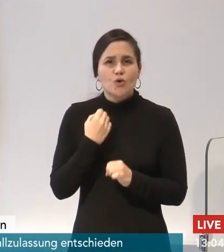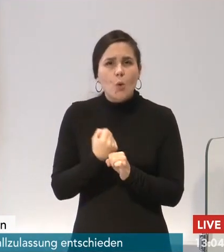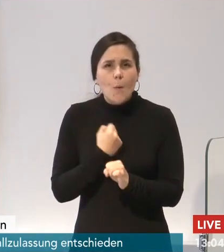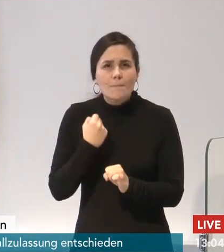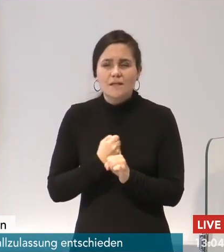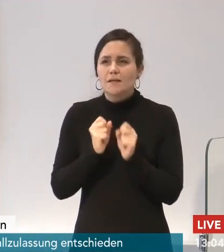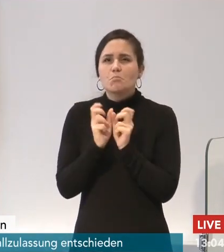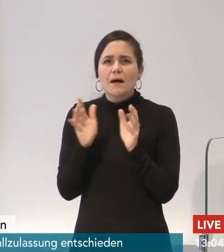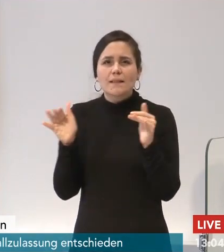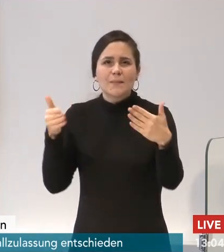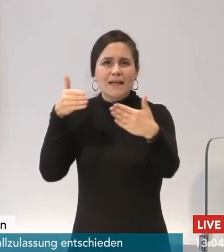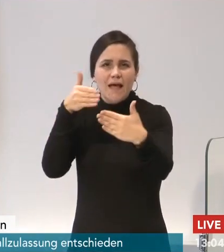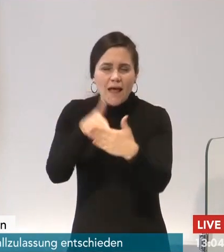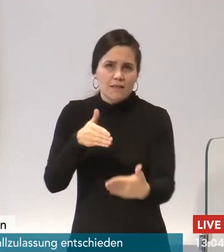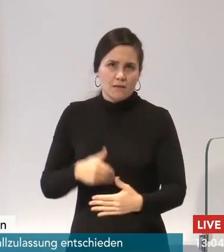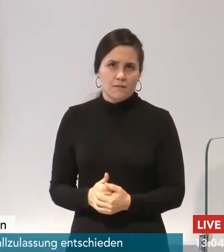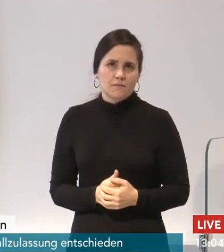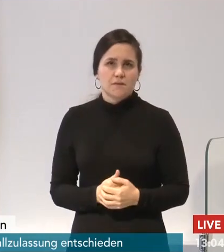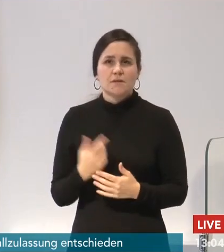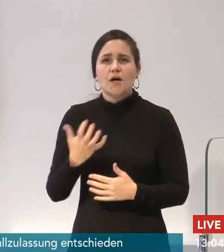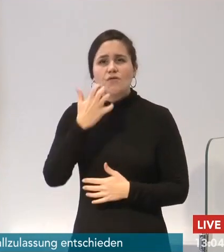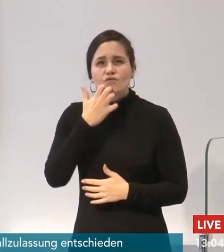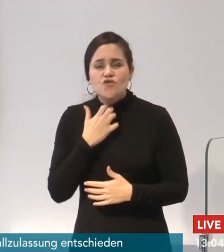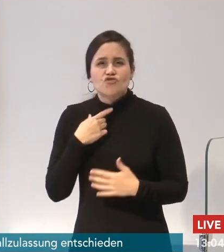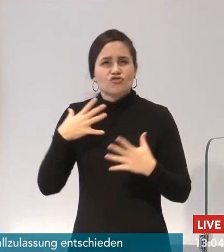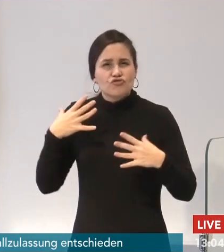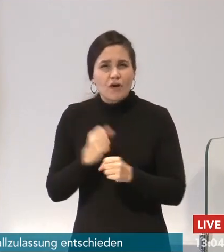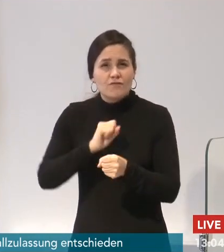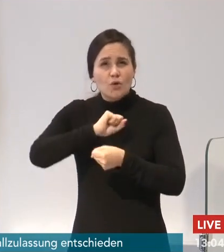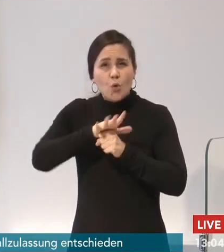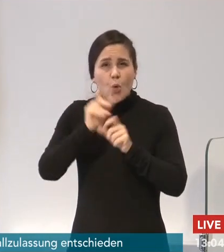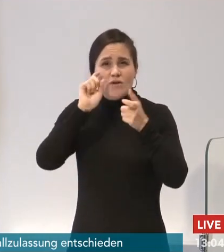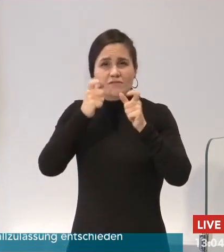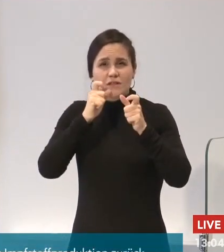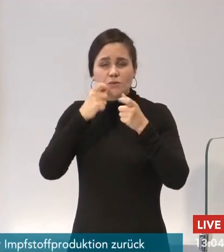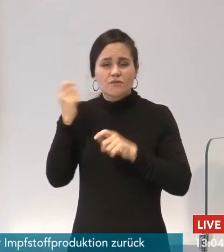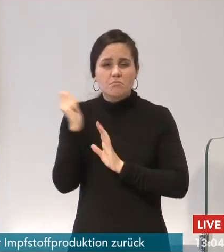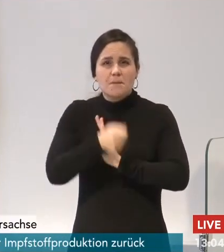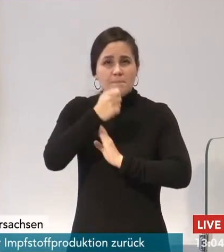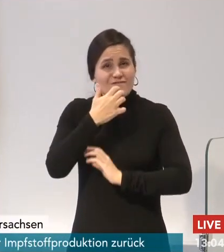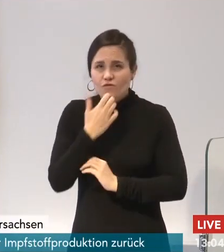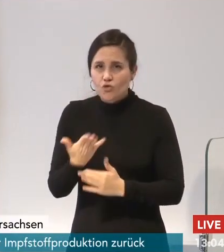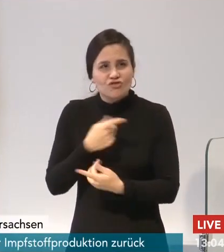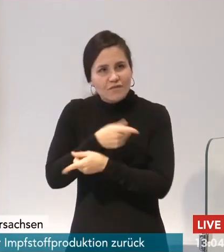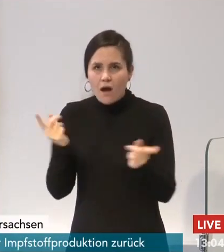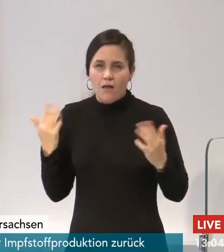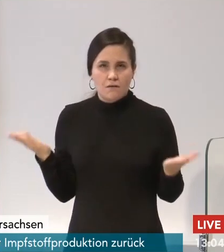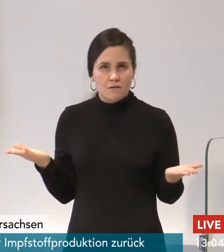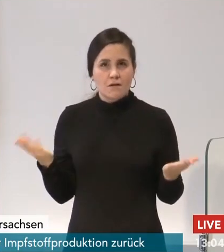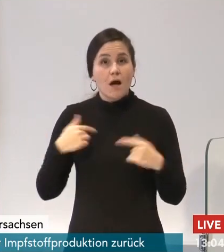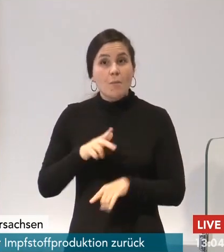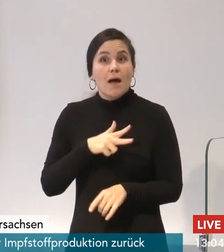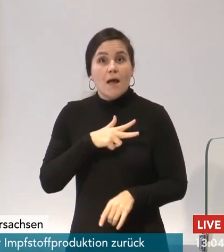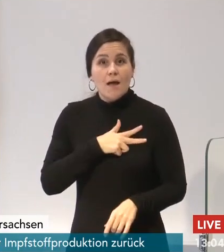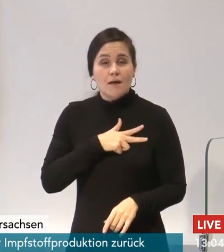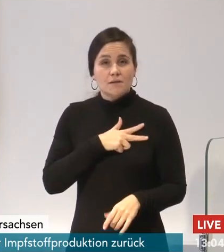nach einer Überwindung des Coronavirus. Nur, wenn wir ehrlich sind und realistisch bleiben, dann ist das